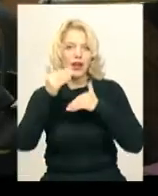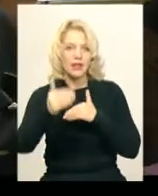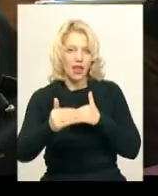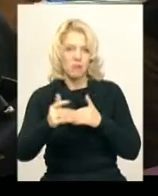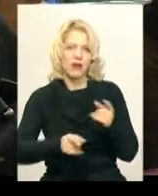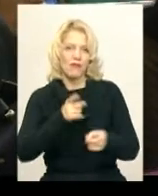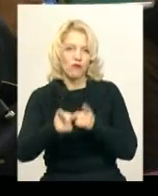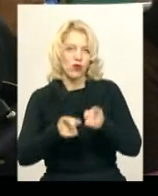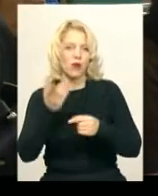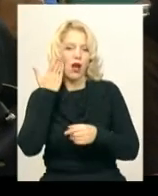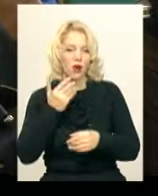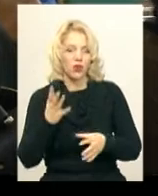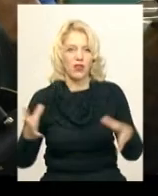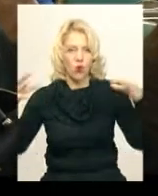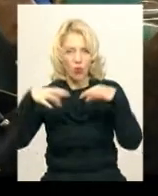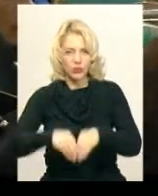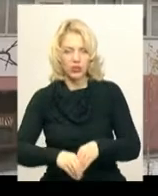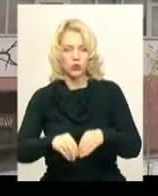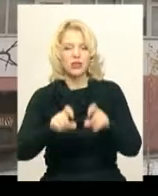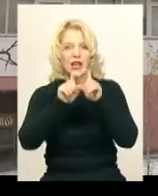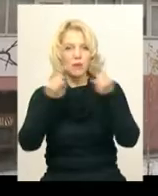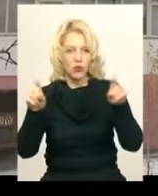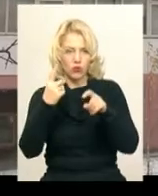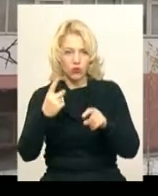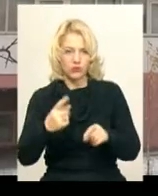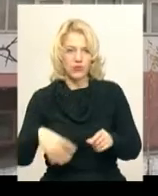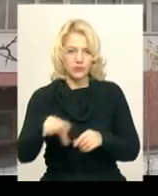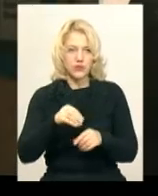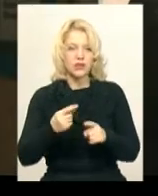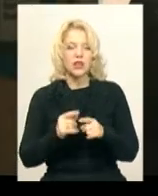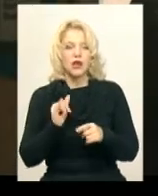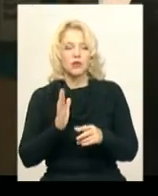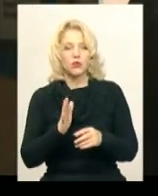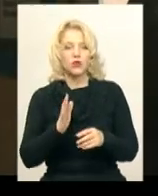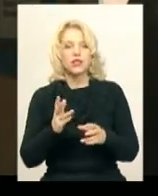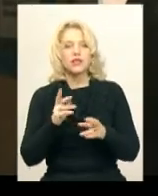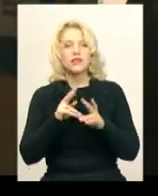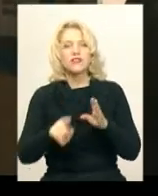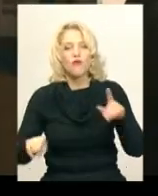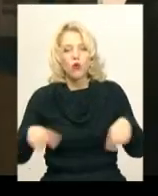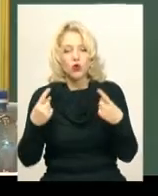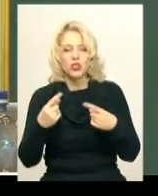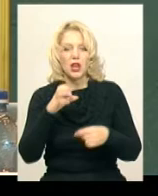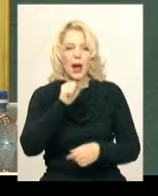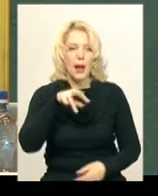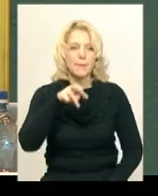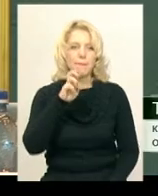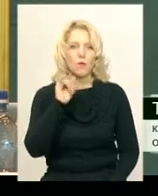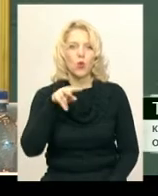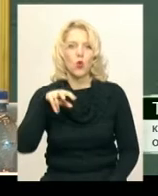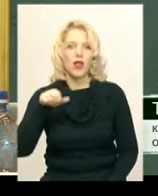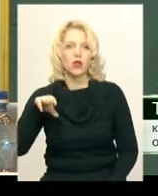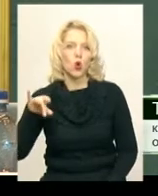коли об'єднують поліклініки в єдиний заклад, реалізується за принципами, які впровадили у первинці, створюючи амбулаторію. Ми чітко